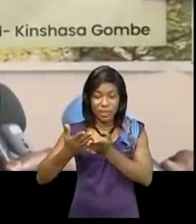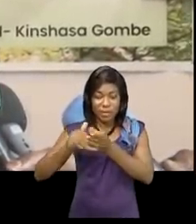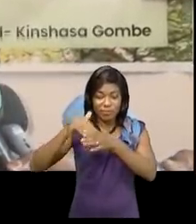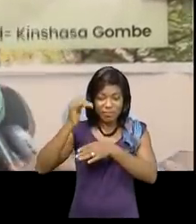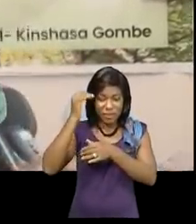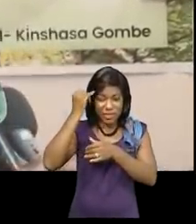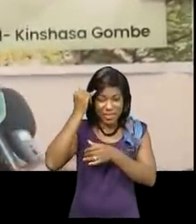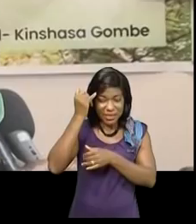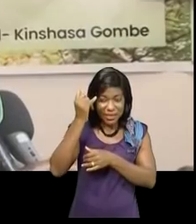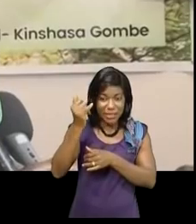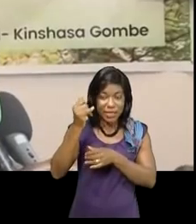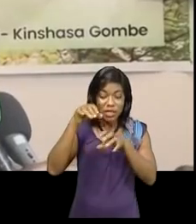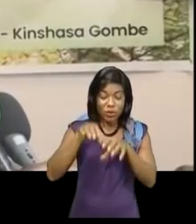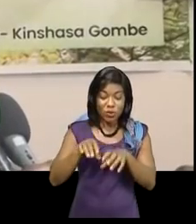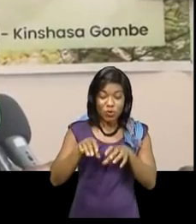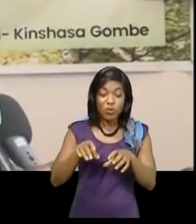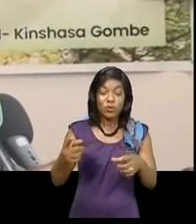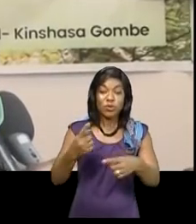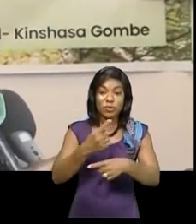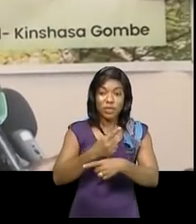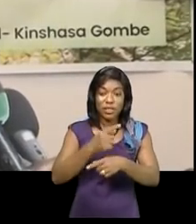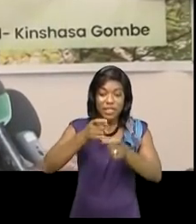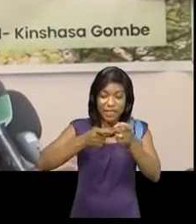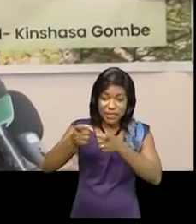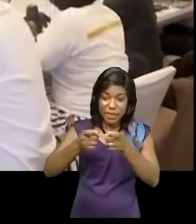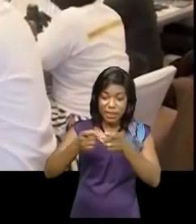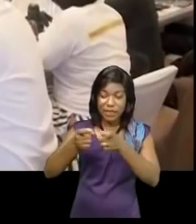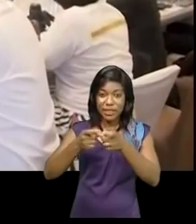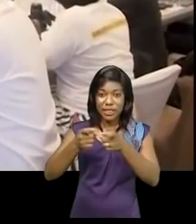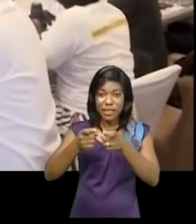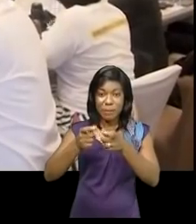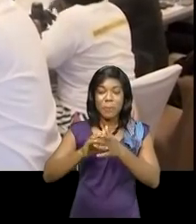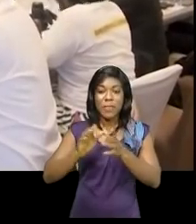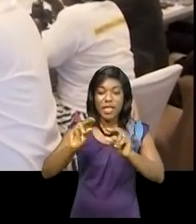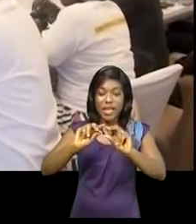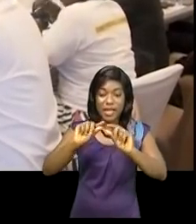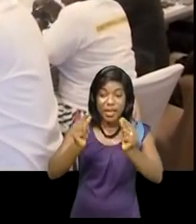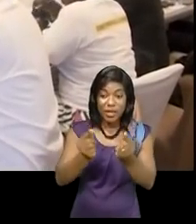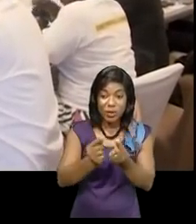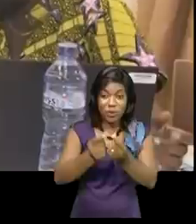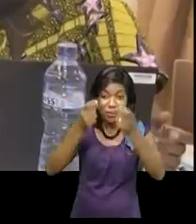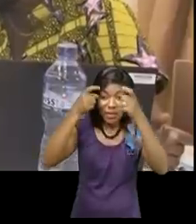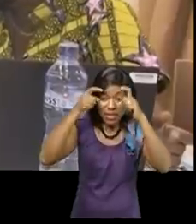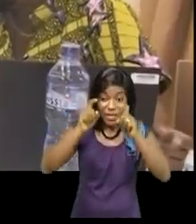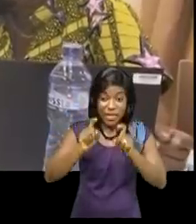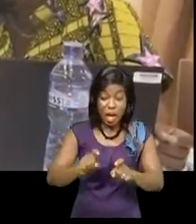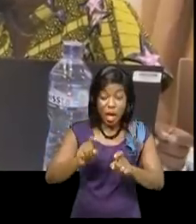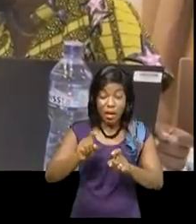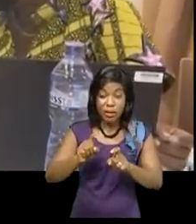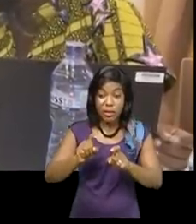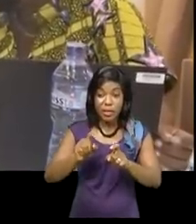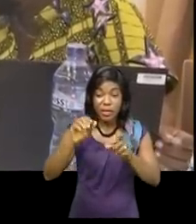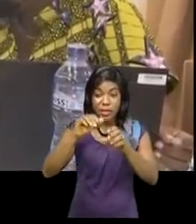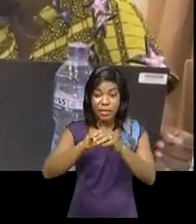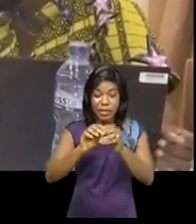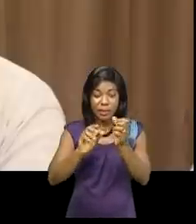cadre-là. C'est la RDC aujourd'hui qui pilote le groupe des négociateurs africains sur la biodiversité et donc